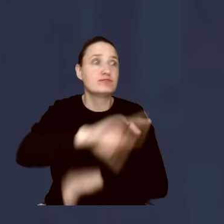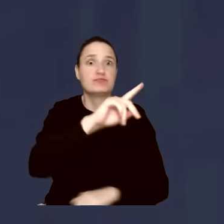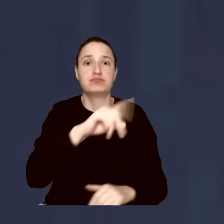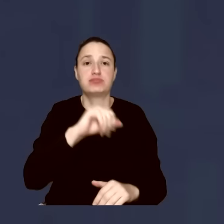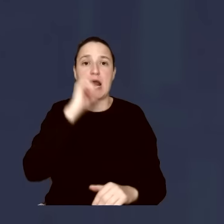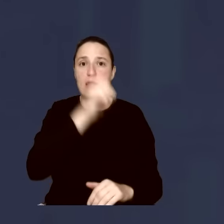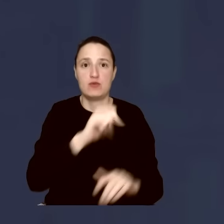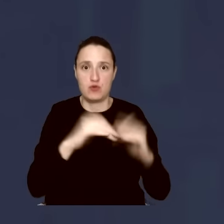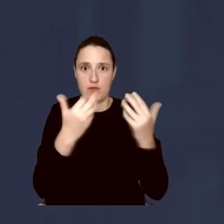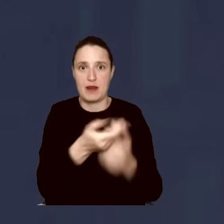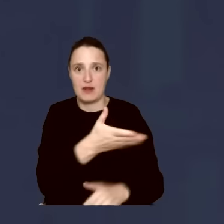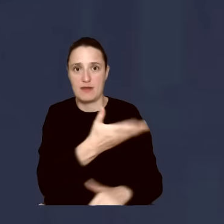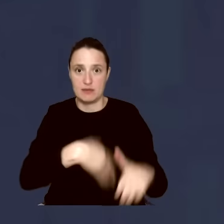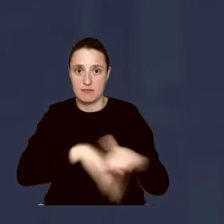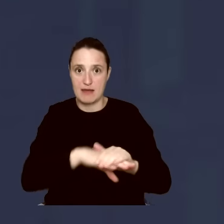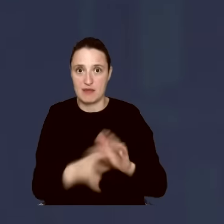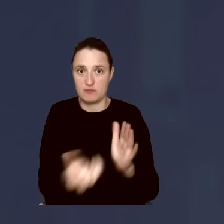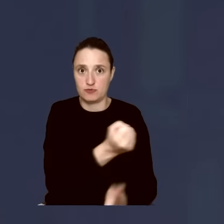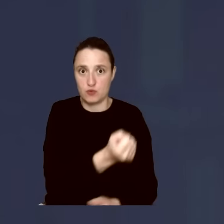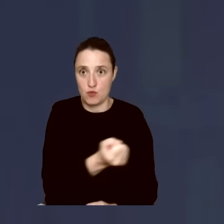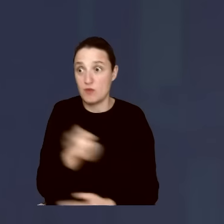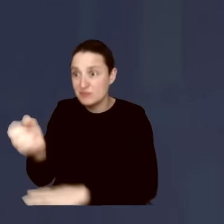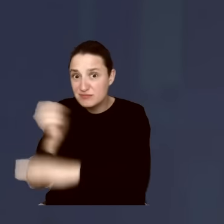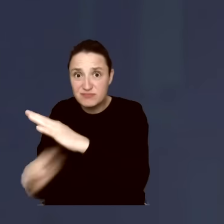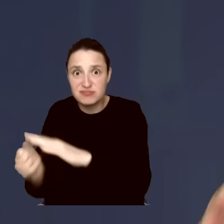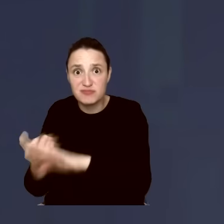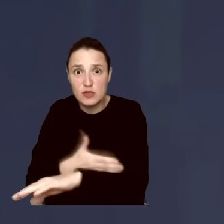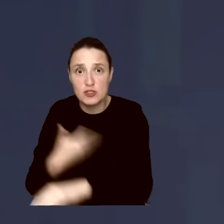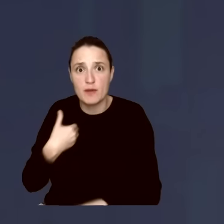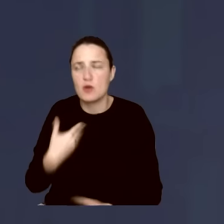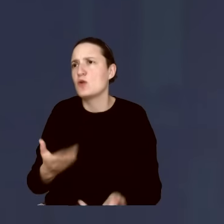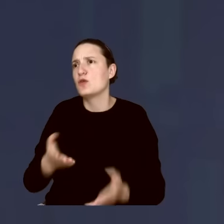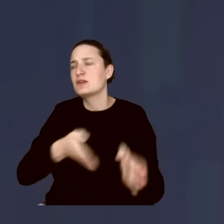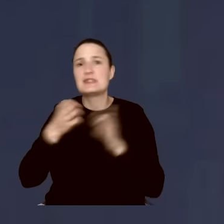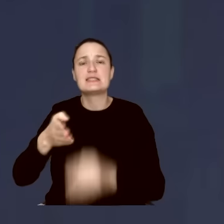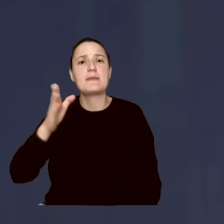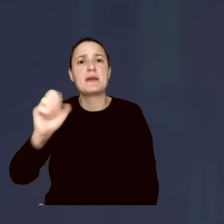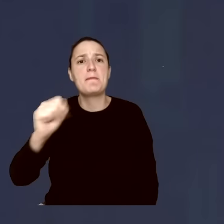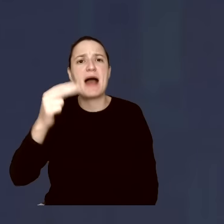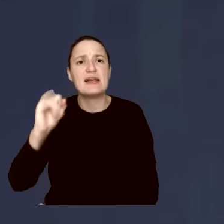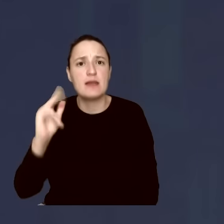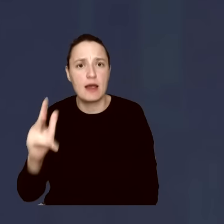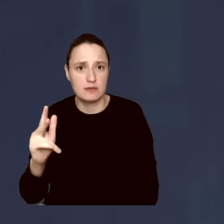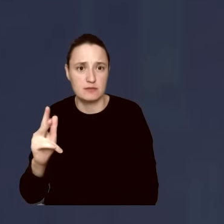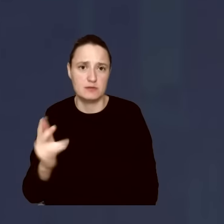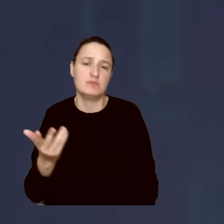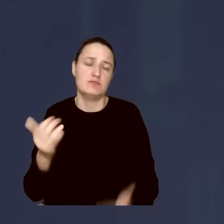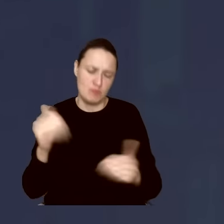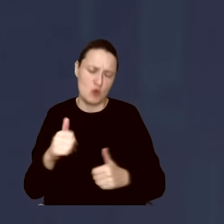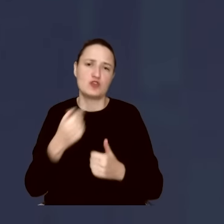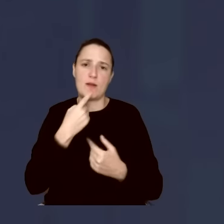tegoż mandatu. To takie osoby jak pan Baniak. No mógłbym wymieniać tych wszystkich, którzy, tak jak to Neumann mówił,